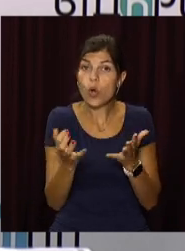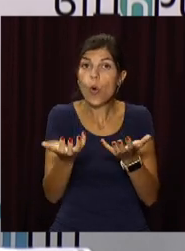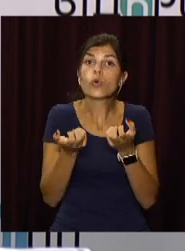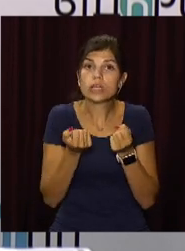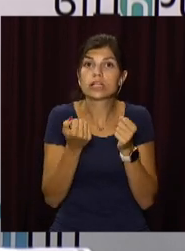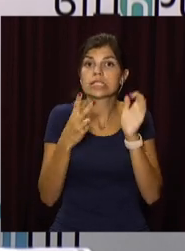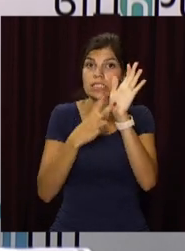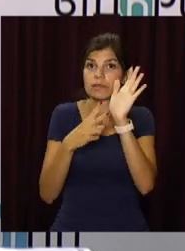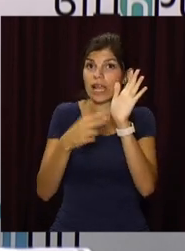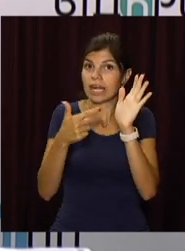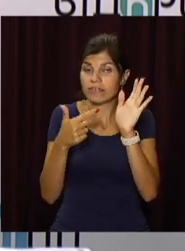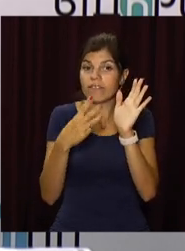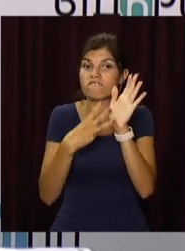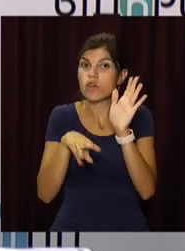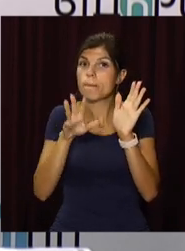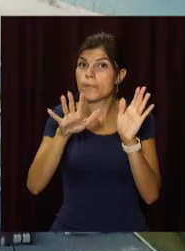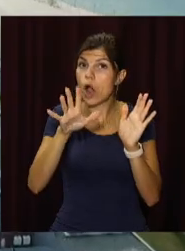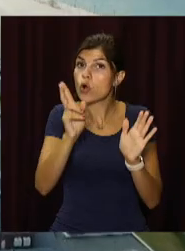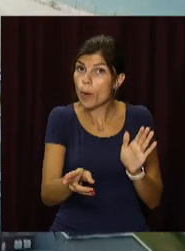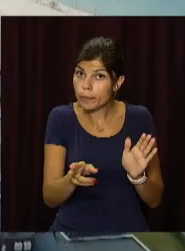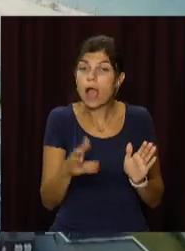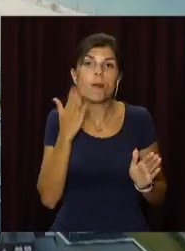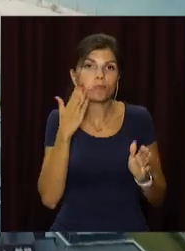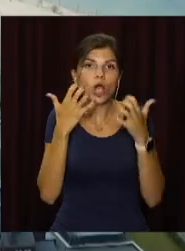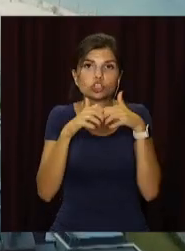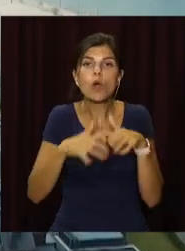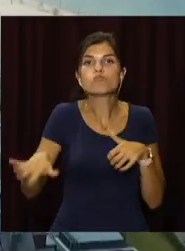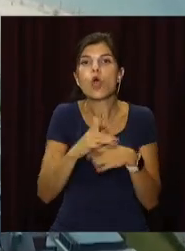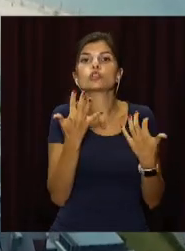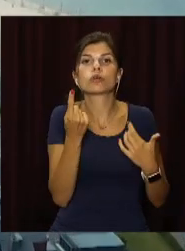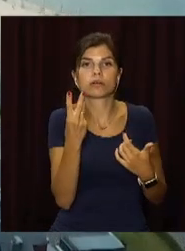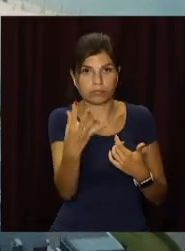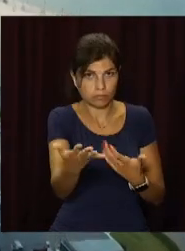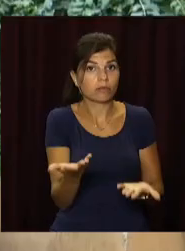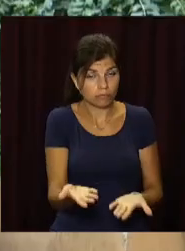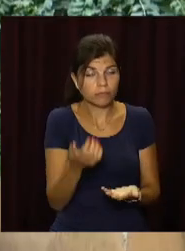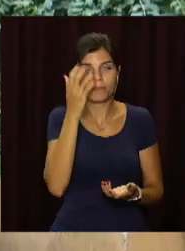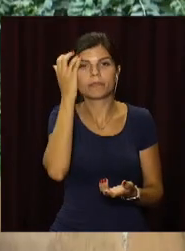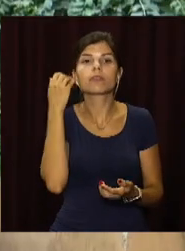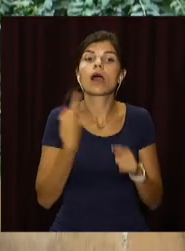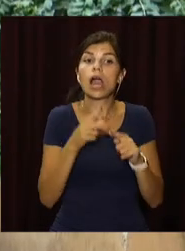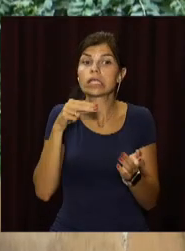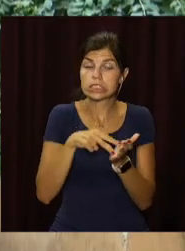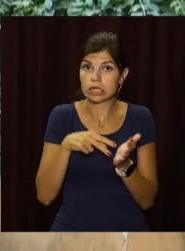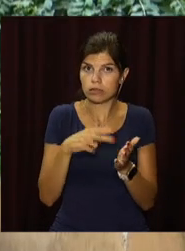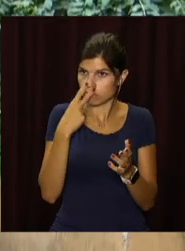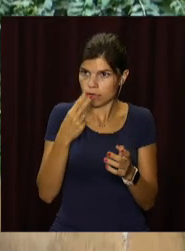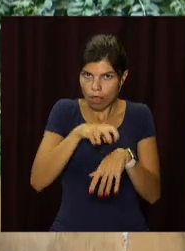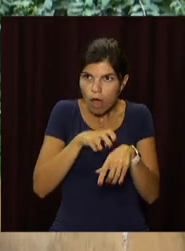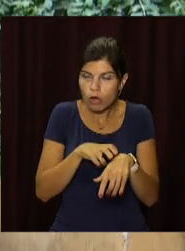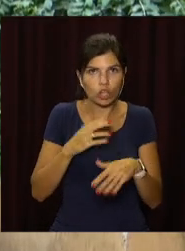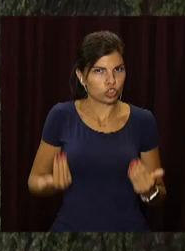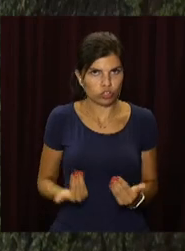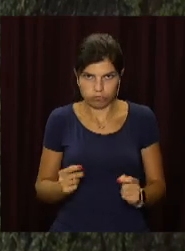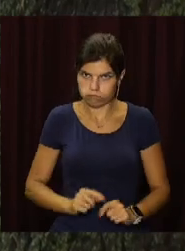отримуємо 70 гривень 85 копій. За прогнозами експертів, через податок на нерухомість ціни на житло зростуть. Здорожчання